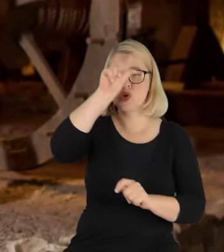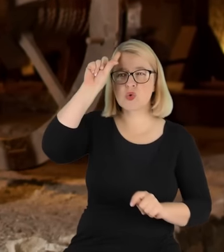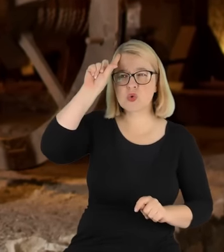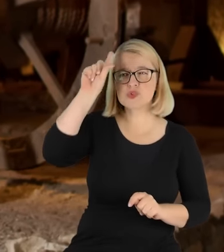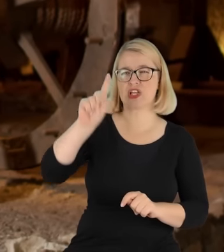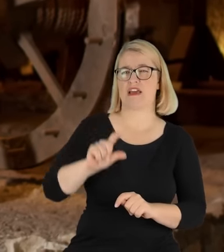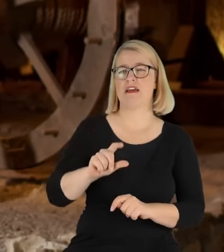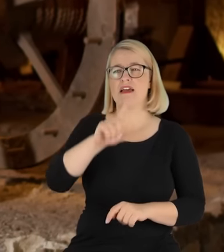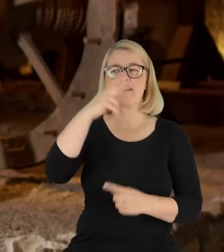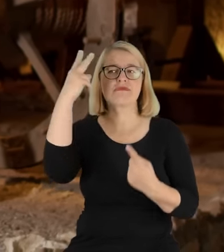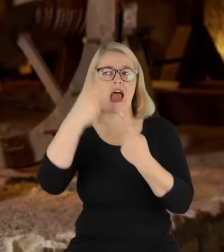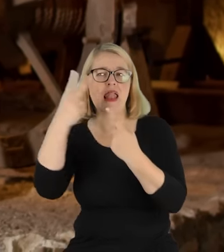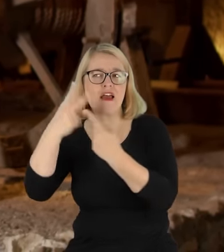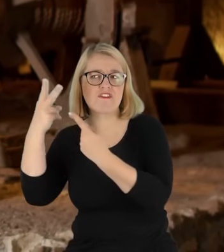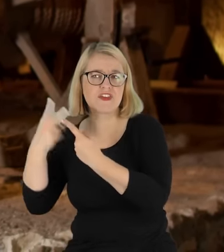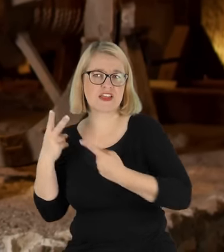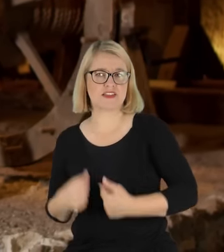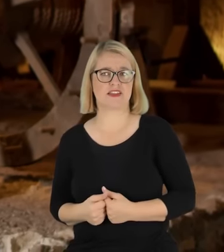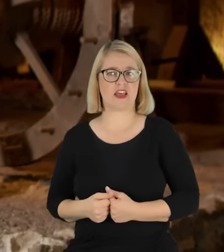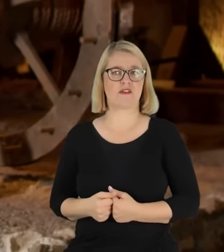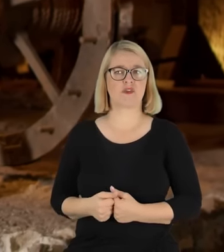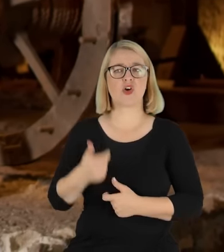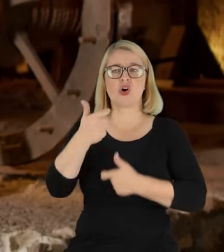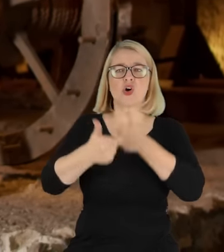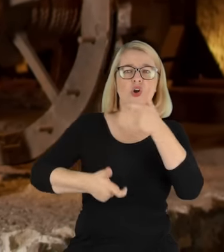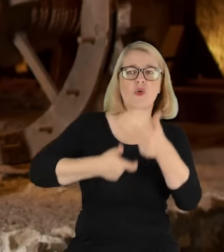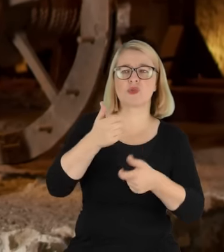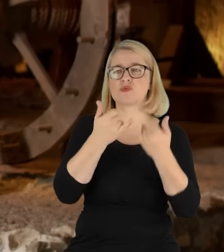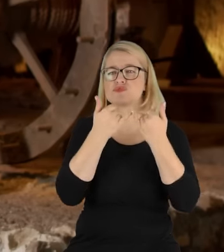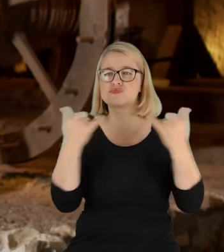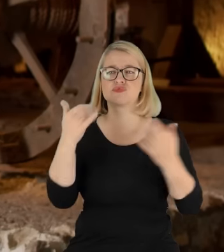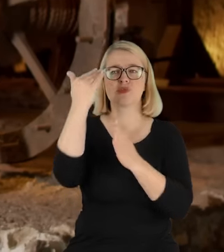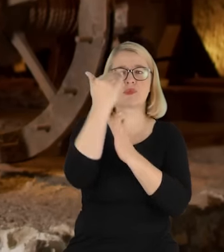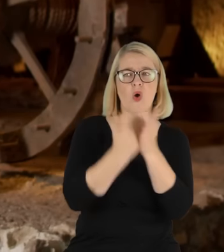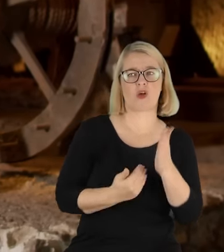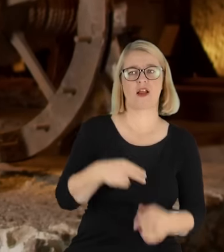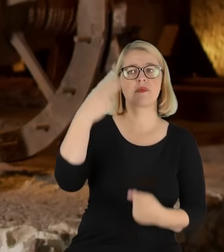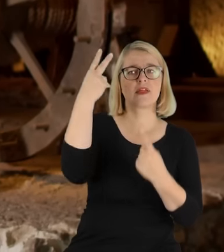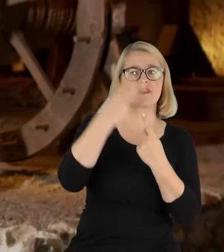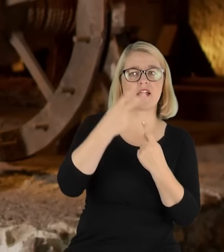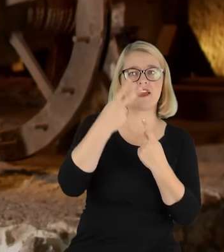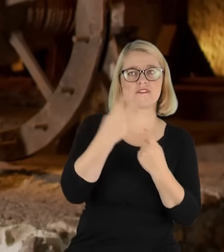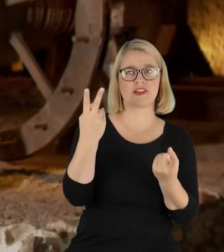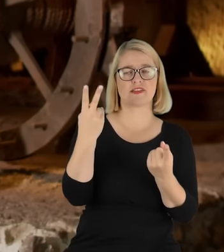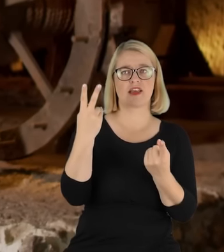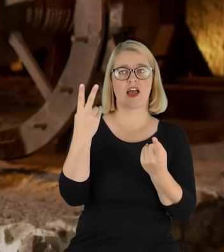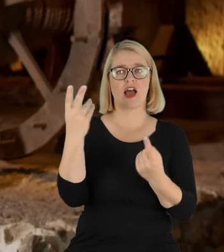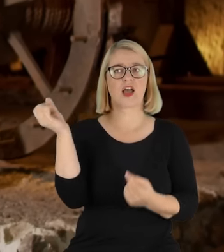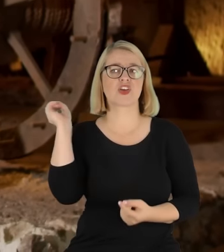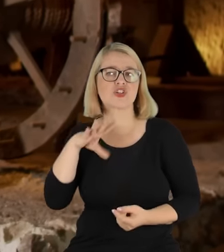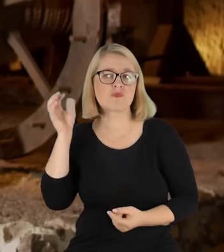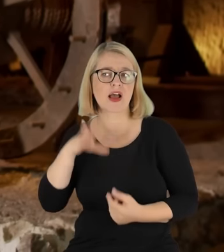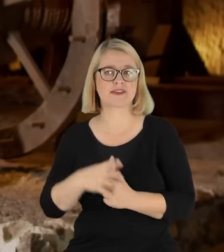najwybitniejsze telewizje, które prowadziły rajf,